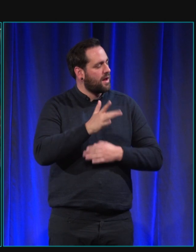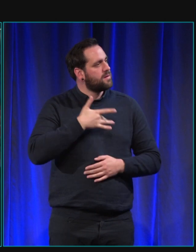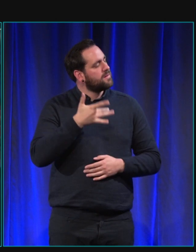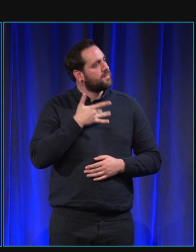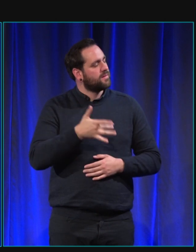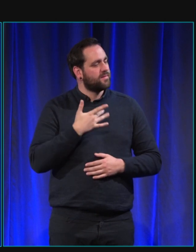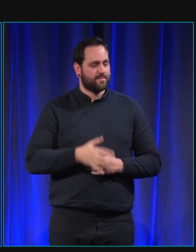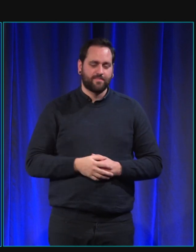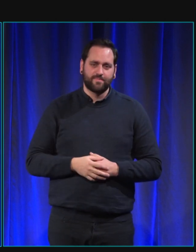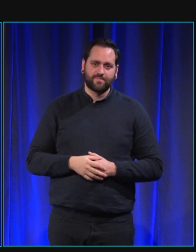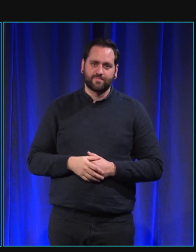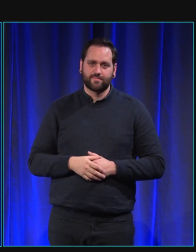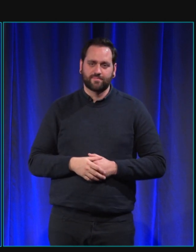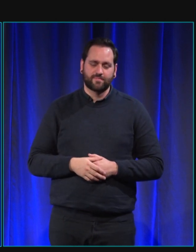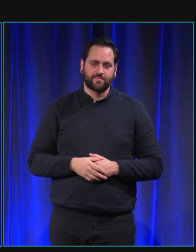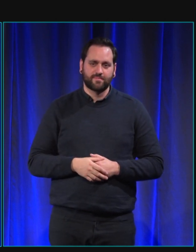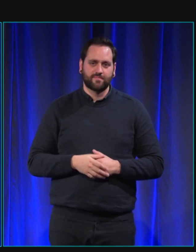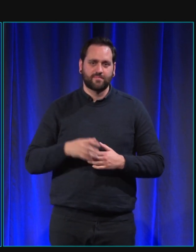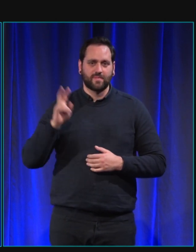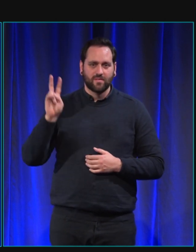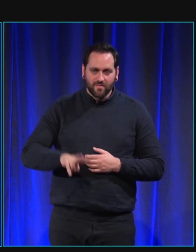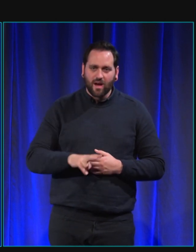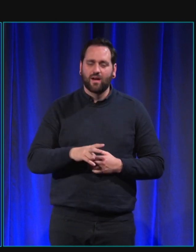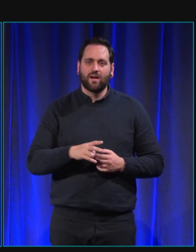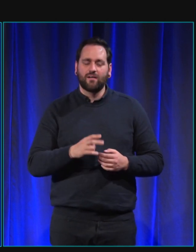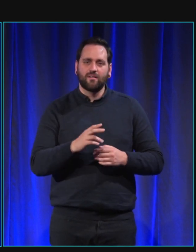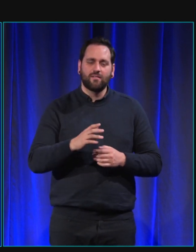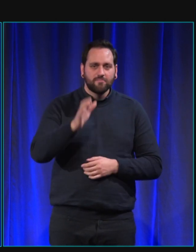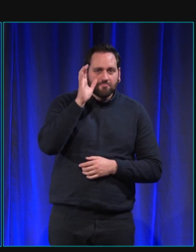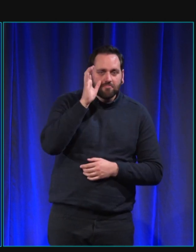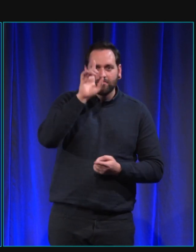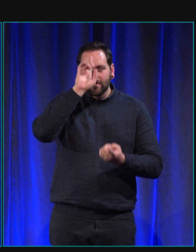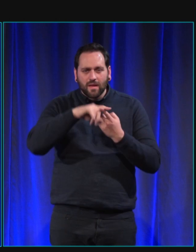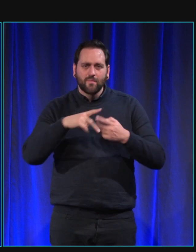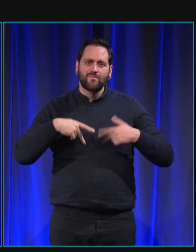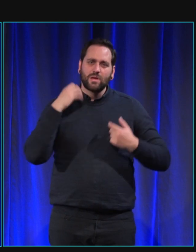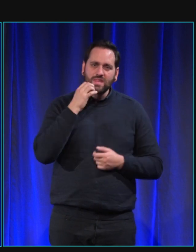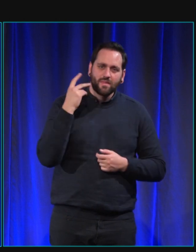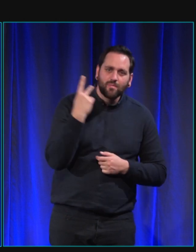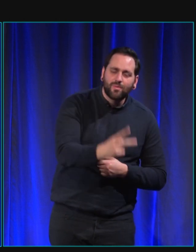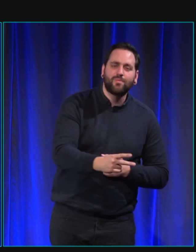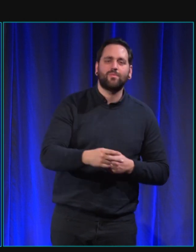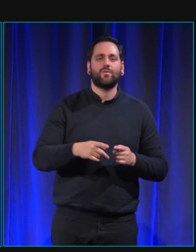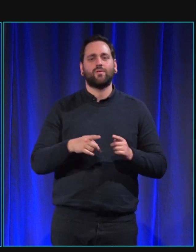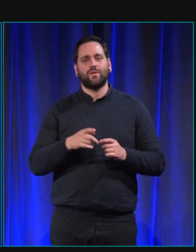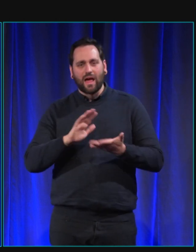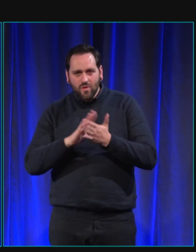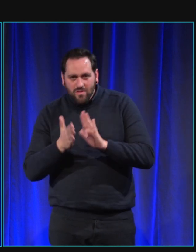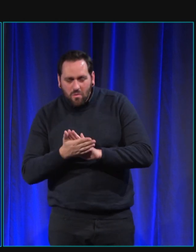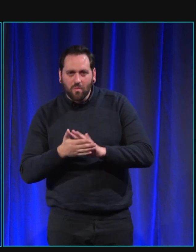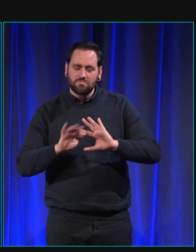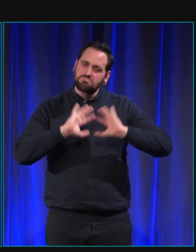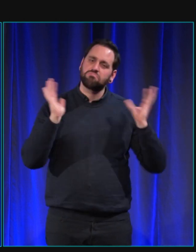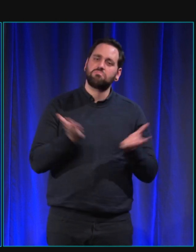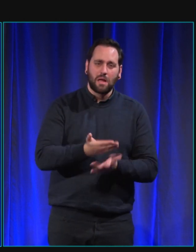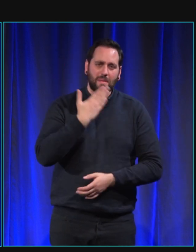vous avez à la fois parlé de votre quotidien et puis aussi de l'action de votre association merci beaucoup